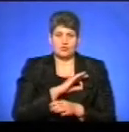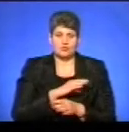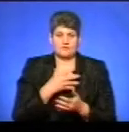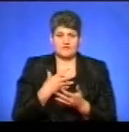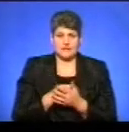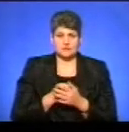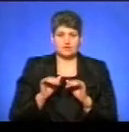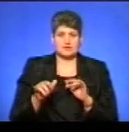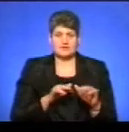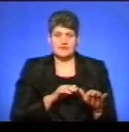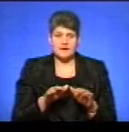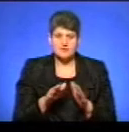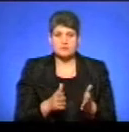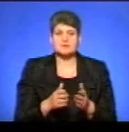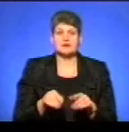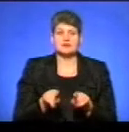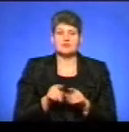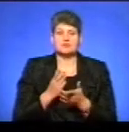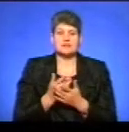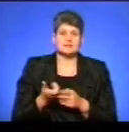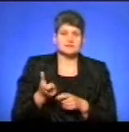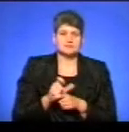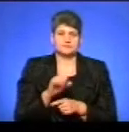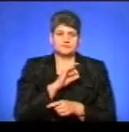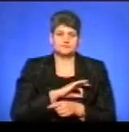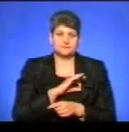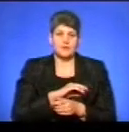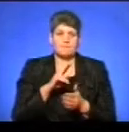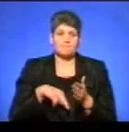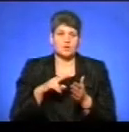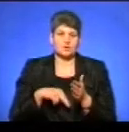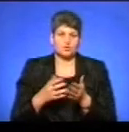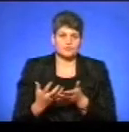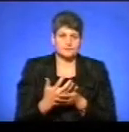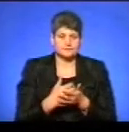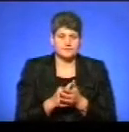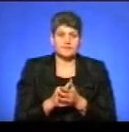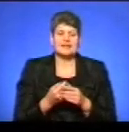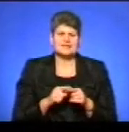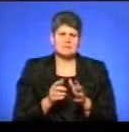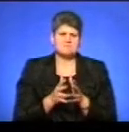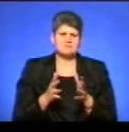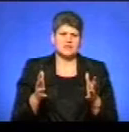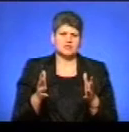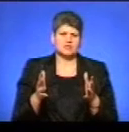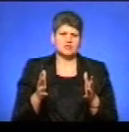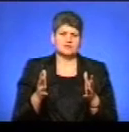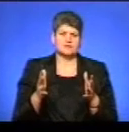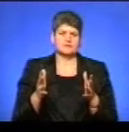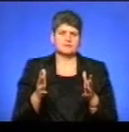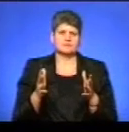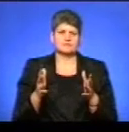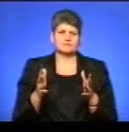підприємницької діяльності, і також є перевиконання деяких податкових надходжень. Це більше, ніж, хочемо подивитися